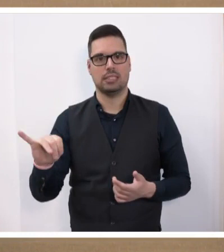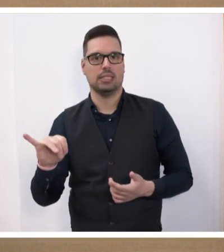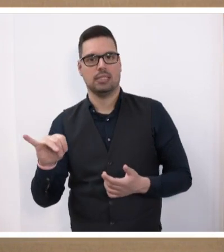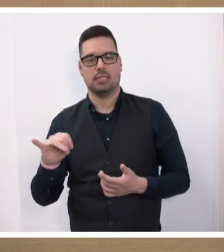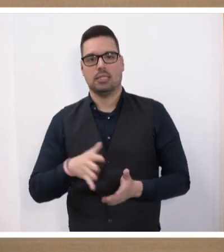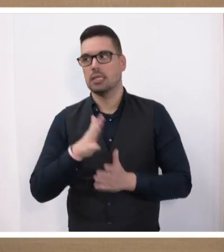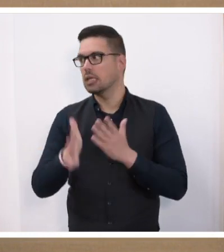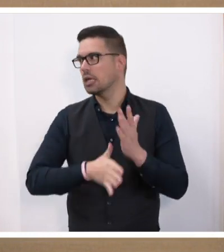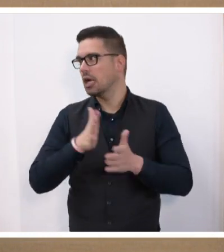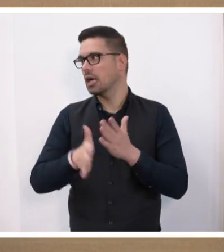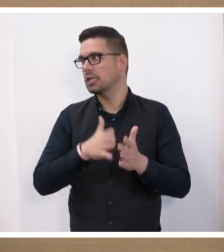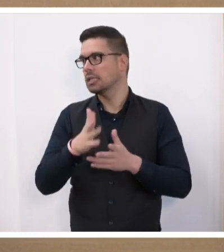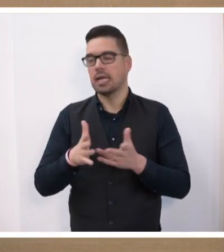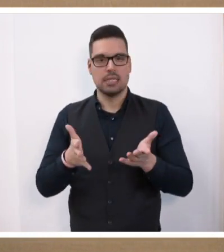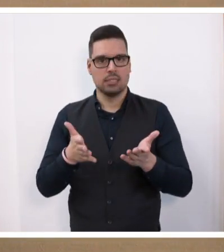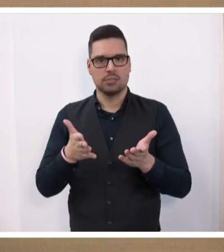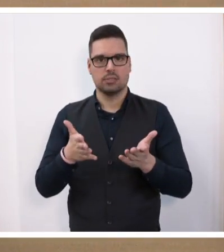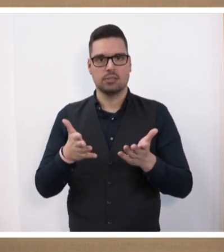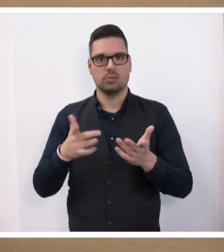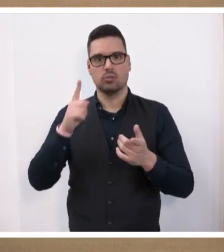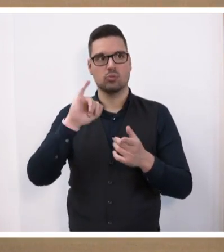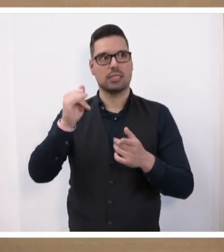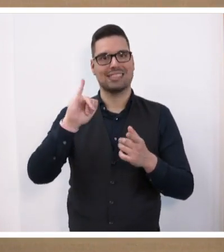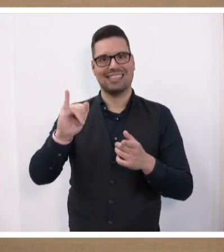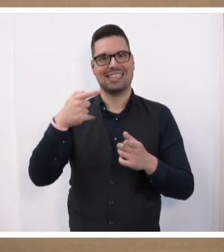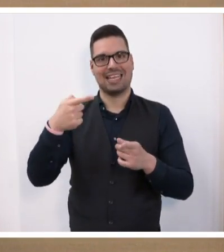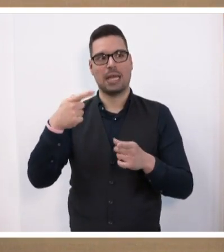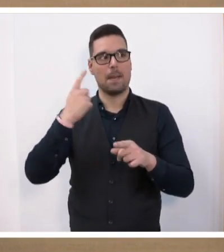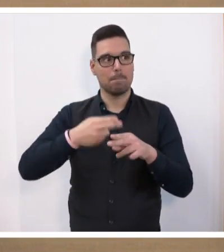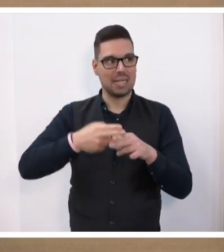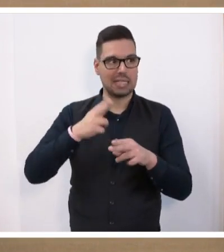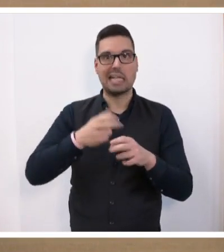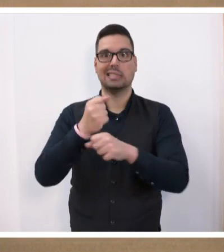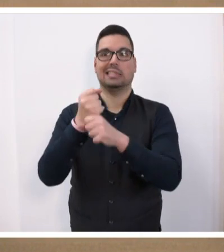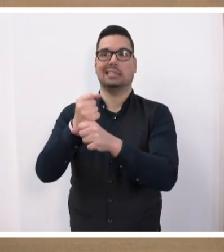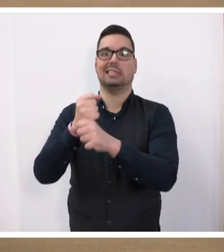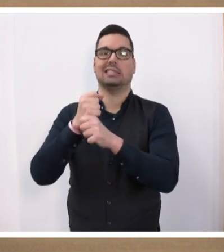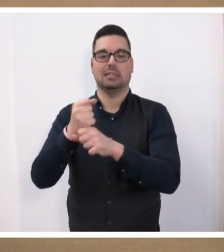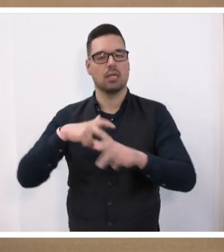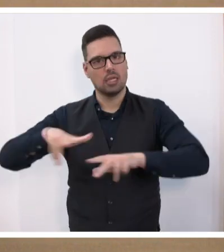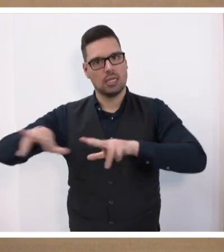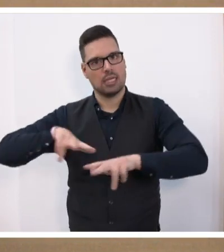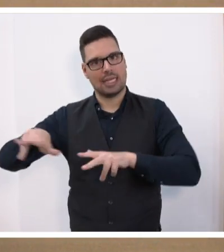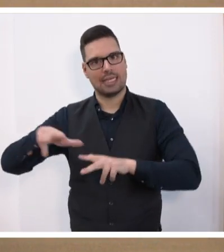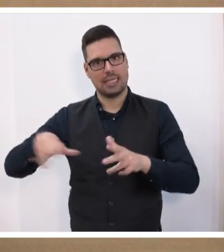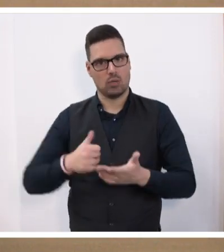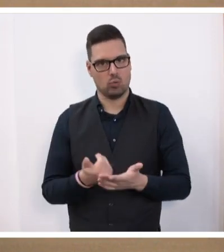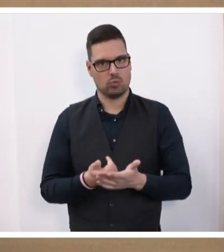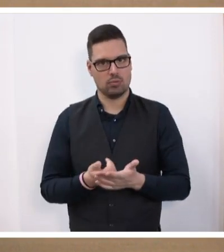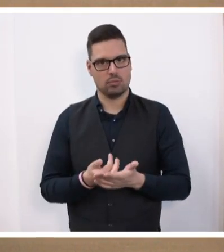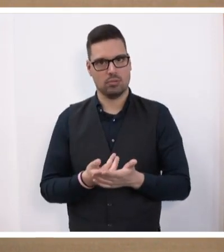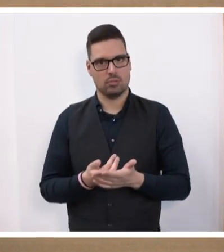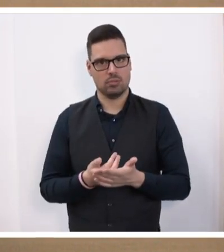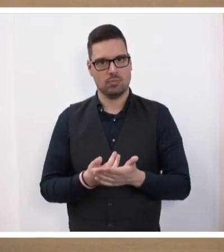es eine Konferenz der Zulieferer gibt, erst von der IG Metall durchgefährt werden musste, ehe die Regierung das mit einem einzigen Treffen erst in diesem Frühjahr